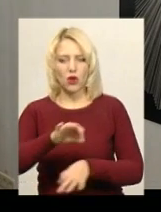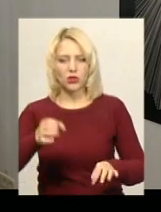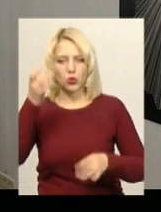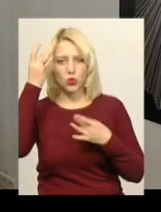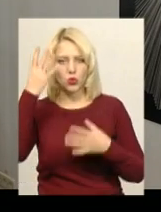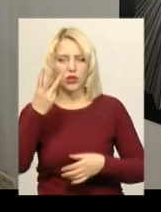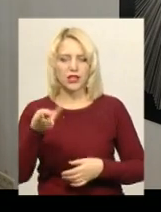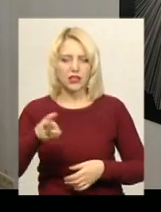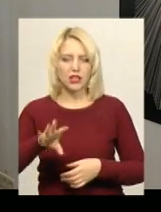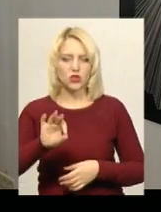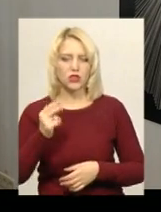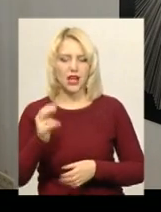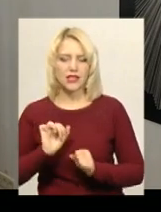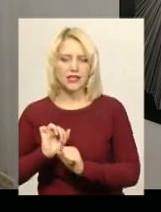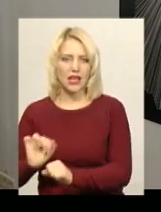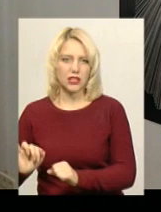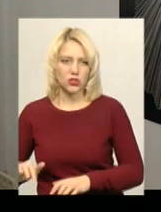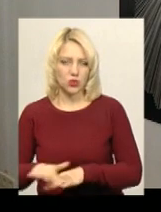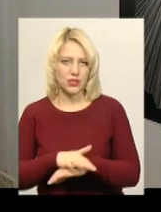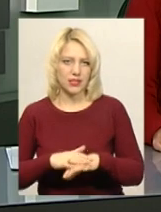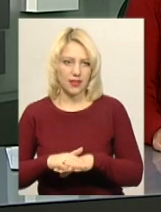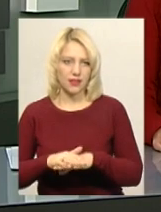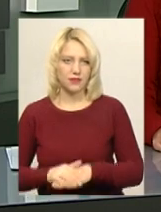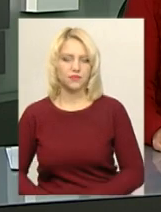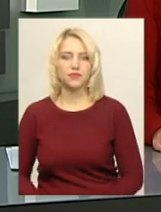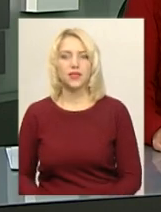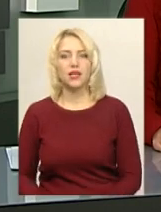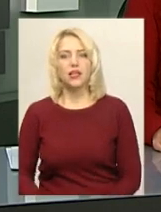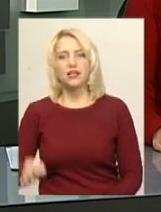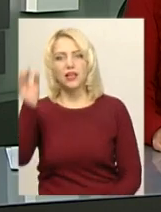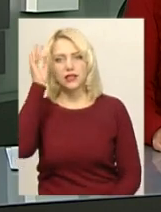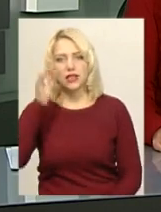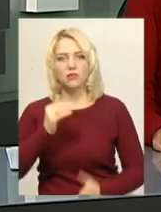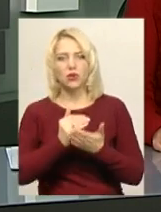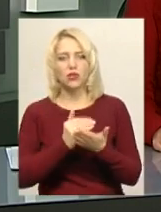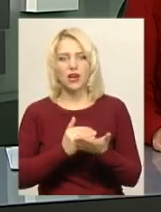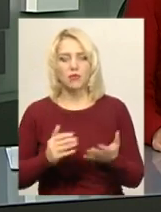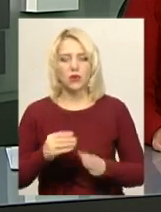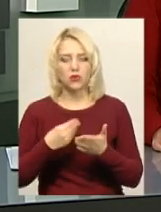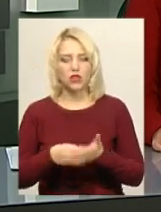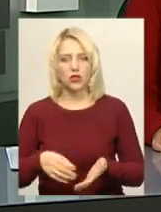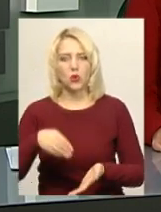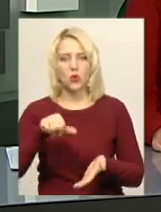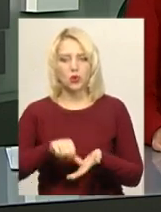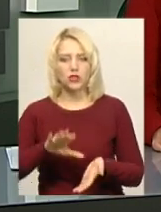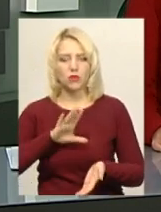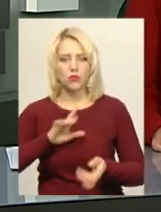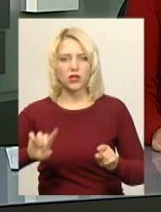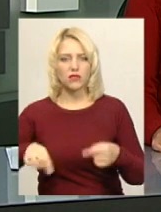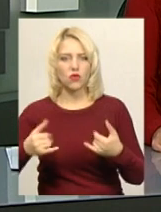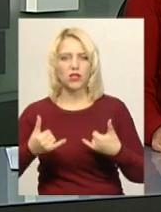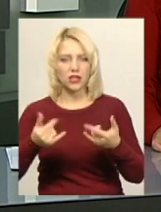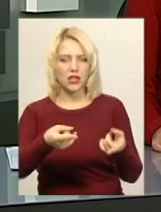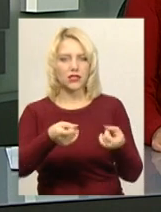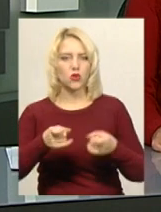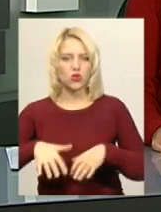3 – соціальну захисту населення. Нагадаю, програма «Бюджет участі» була створена для залучення